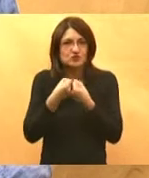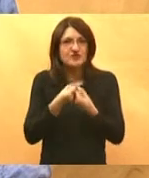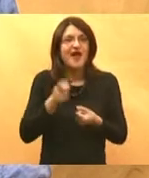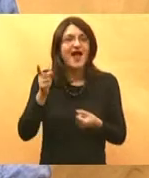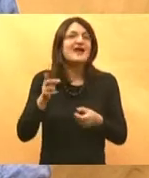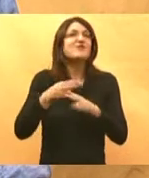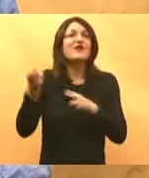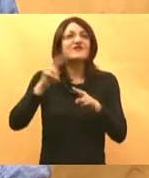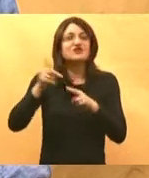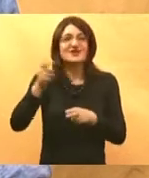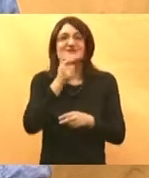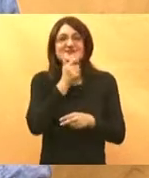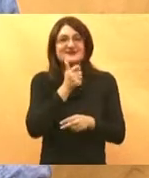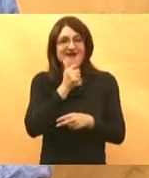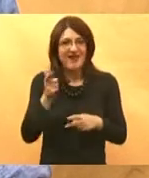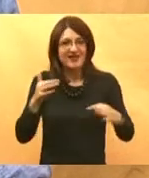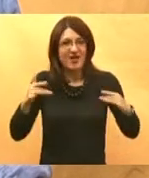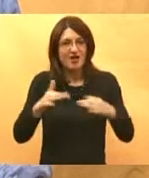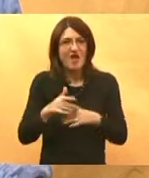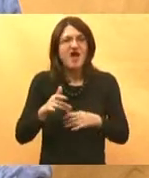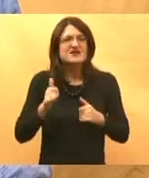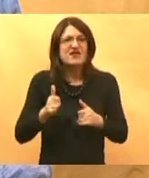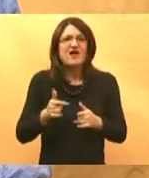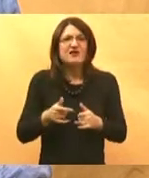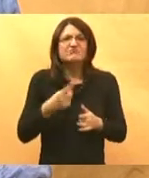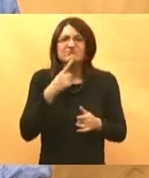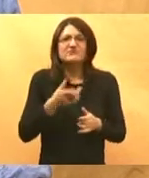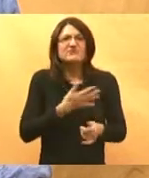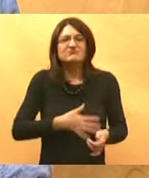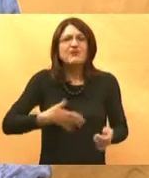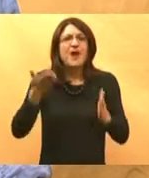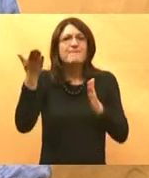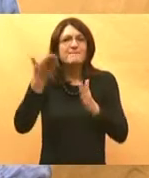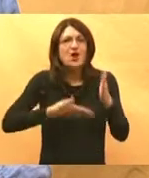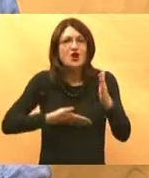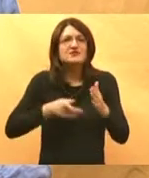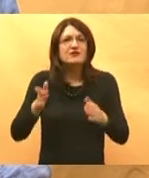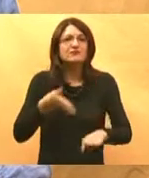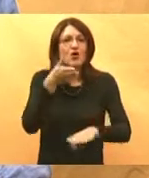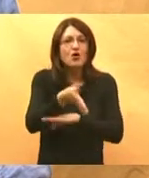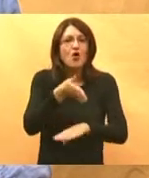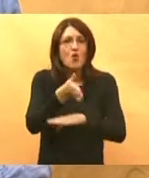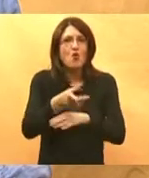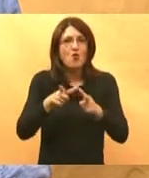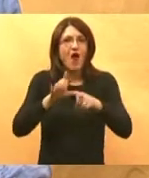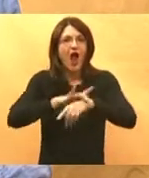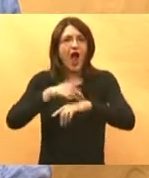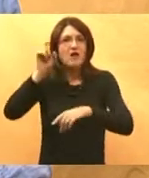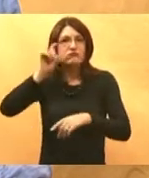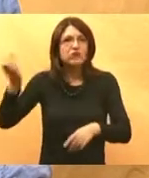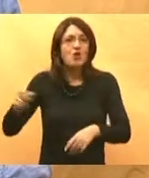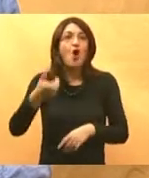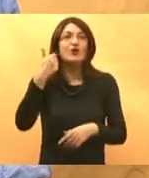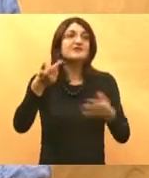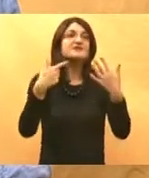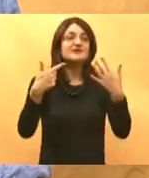time da mi danas imamo prestrašan i porazan prosjek. Neću reći prosjek, ali često dolazke u ambulantu od 70 do